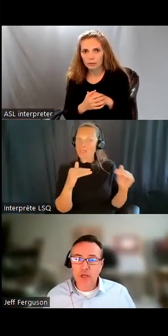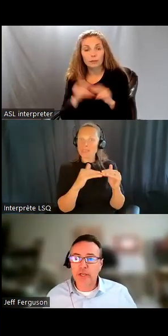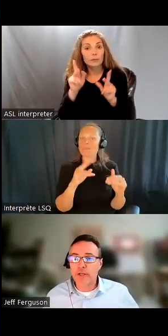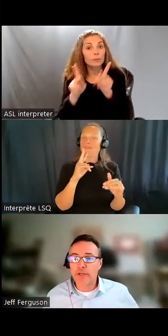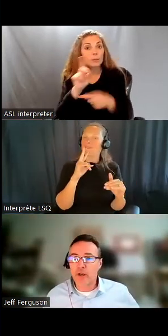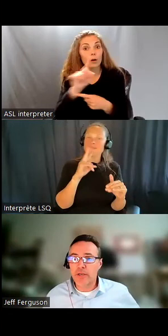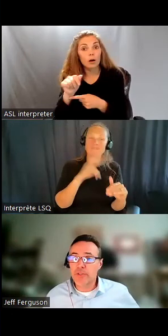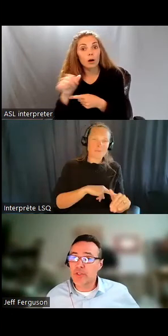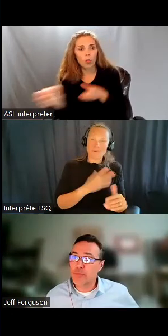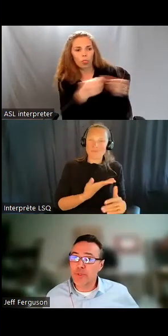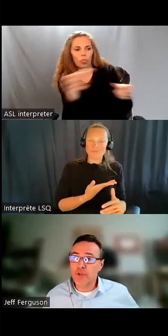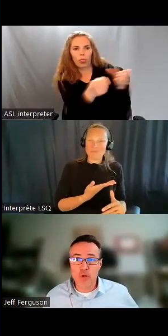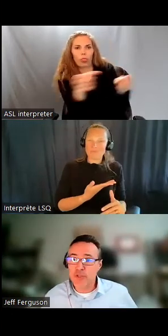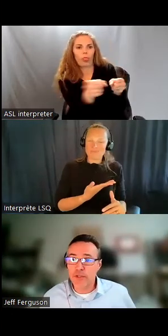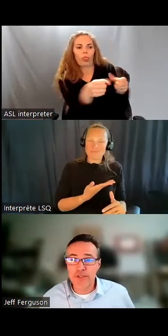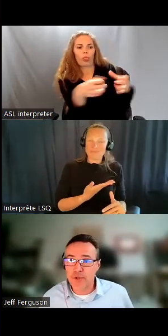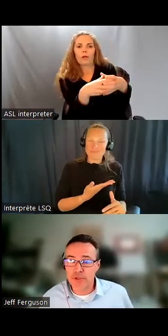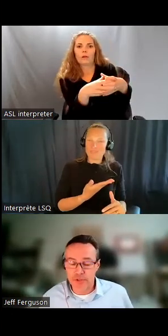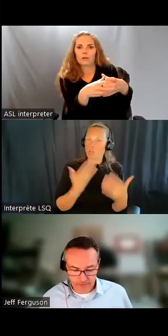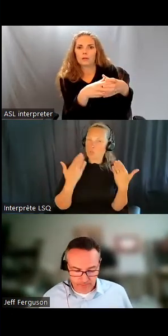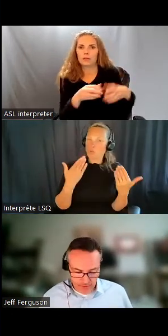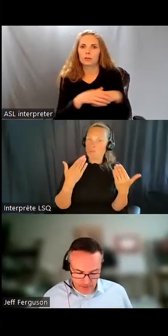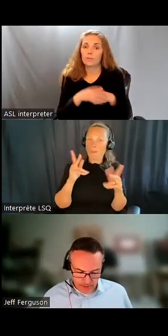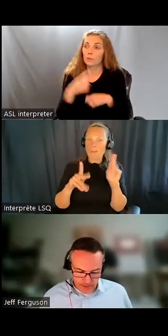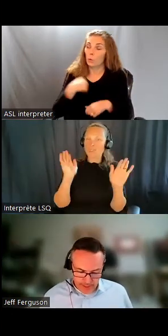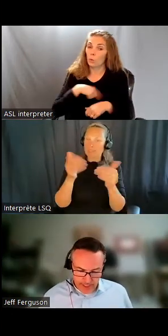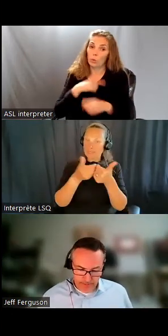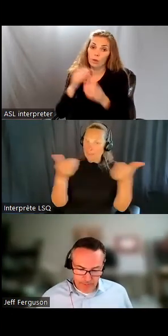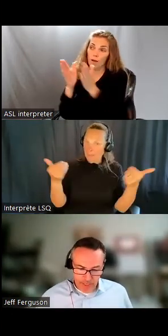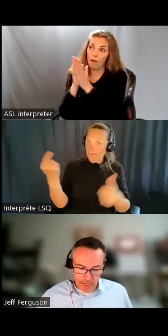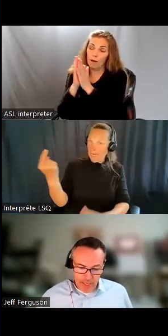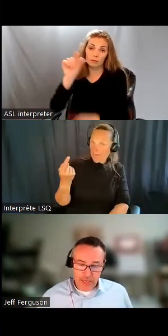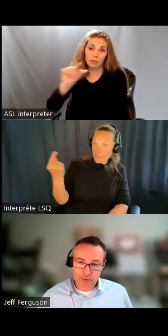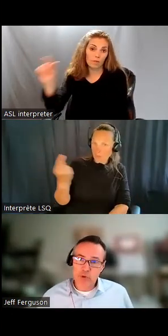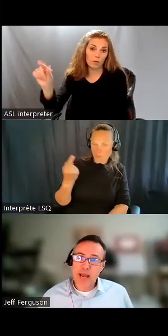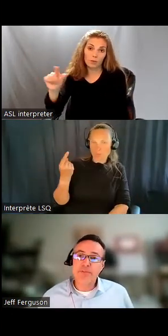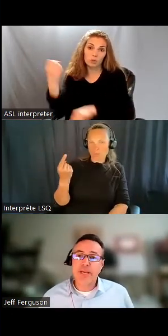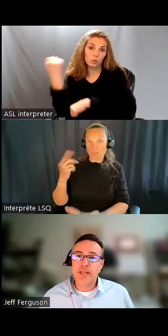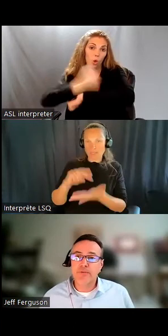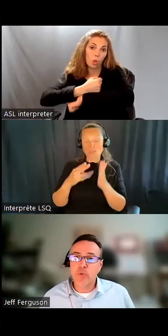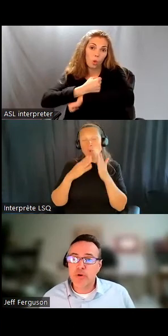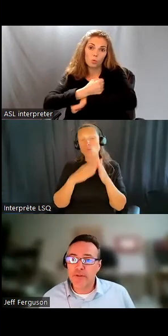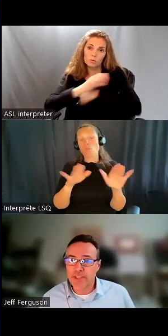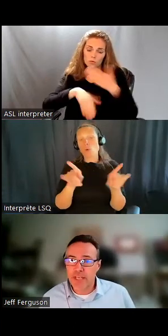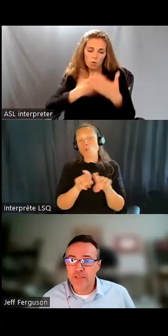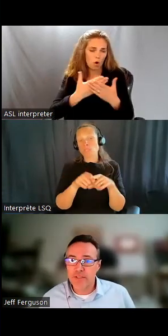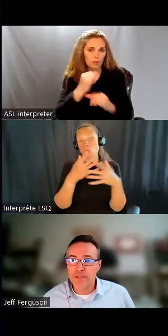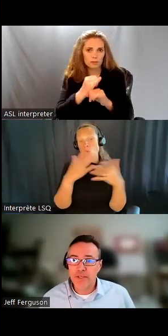regroupées et séparées du reste de la communauté. Donc, on demande à tous les gouvernements de fermer les institutions. Et on demande que